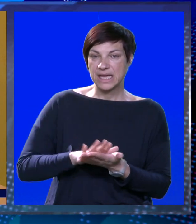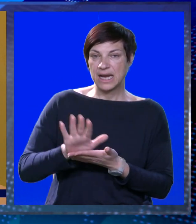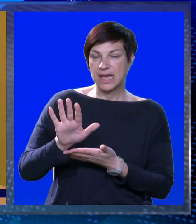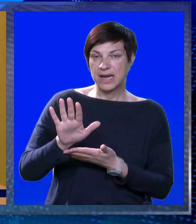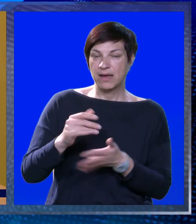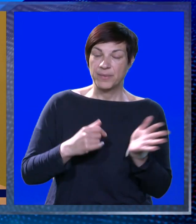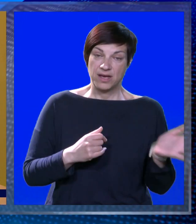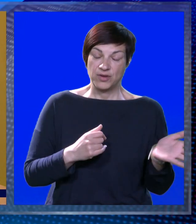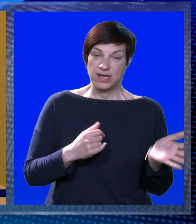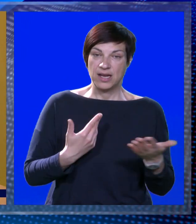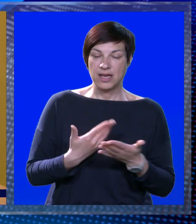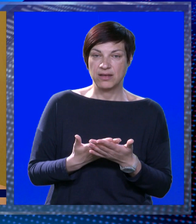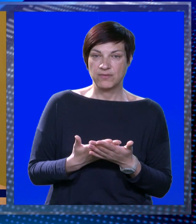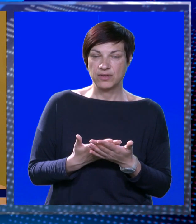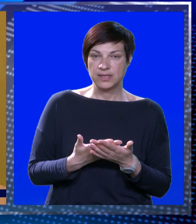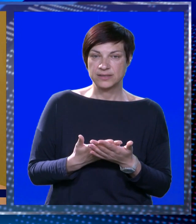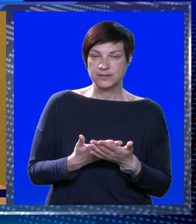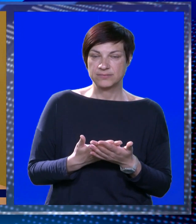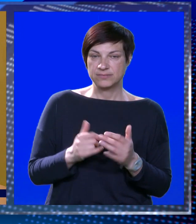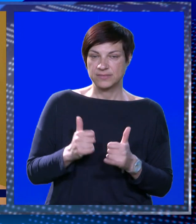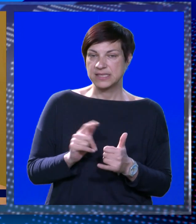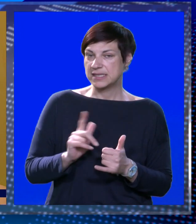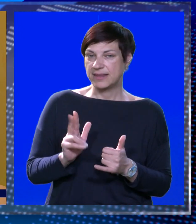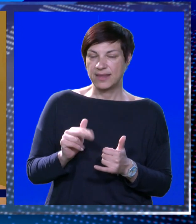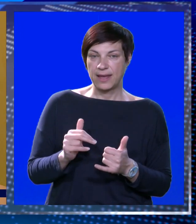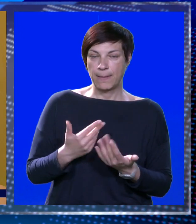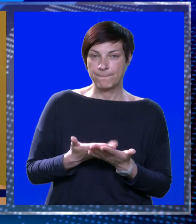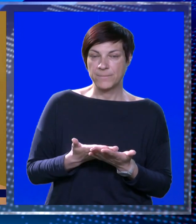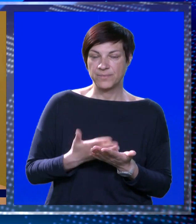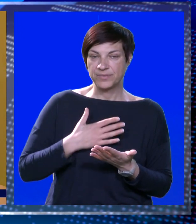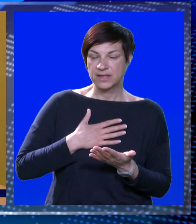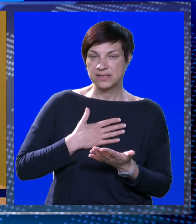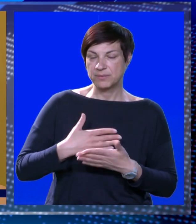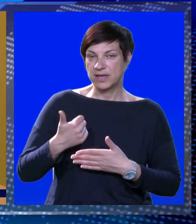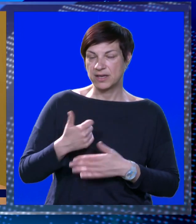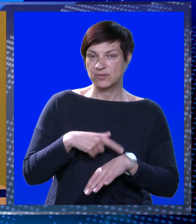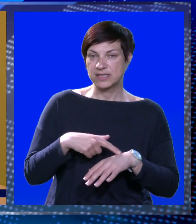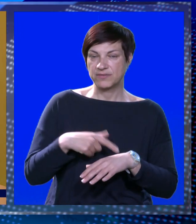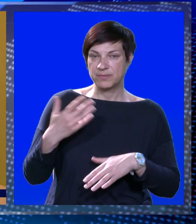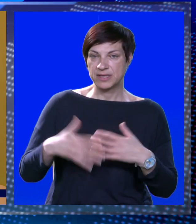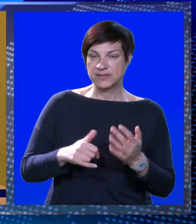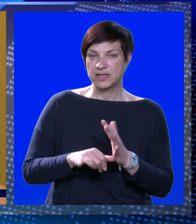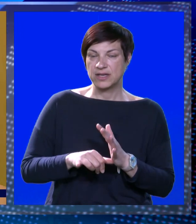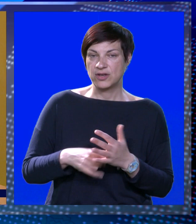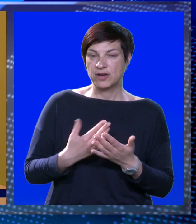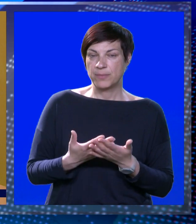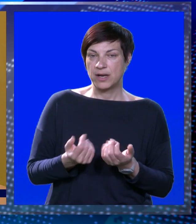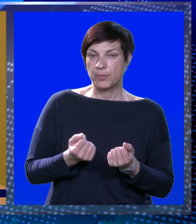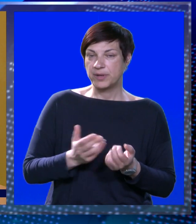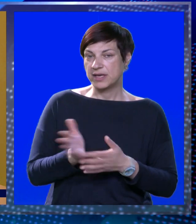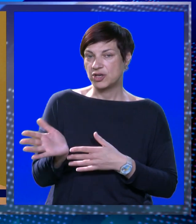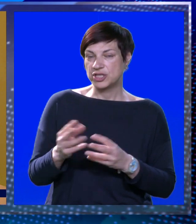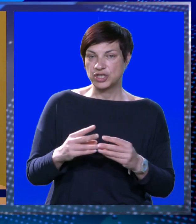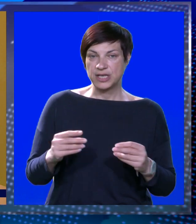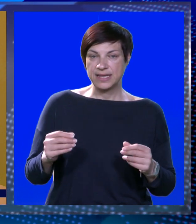prije rampa kao što i na lijevoj strani. Sad nema rampe i kad sam ja jednako jedno sat vremena to završila, normalno saniteski